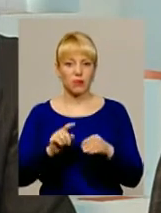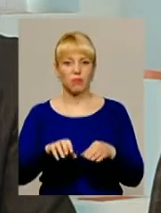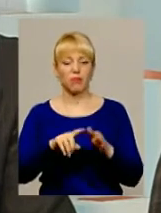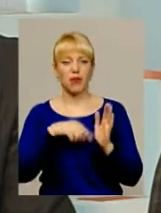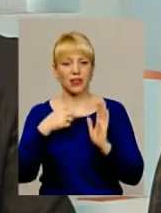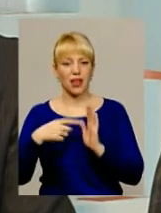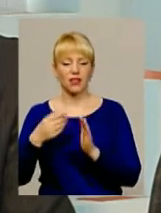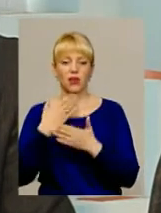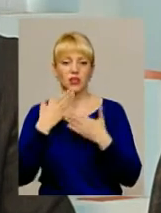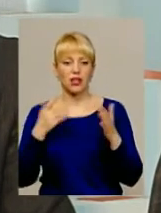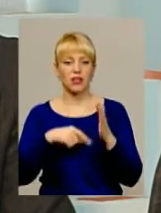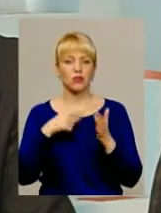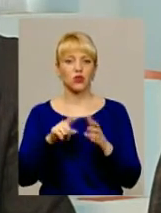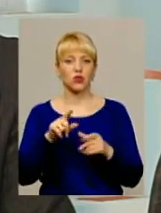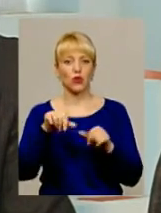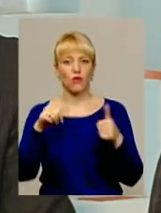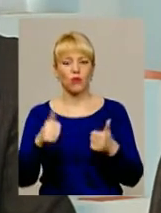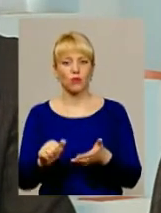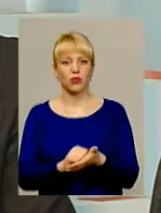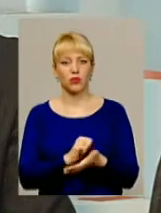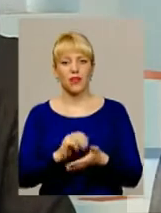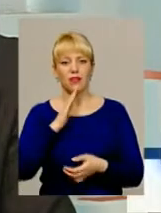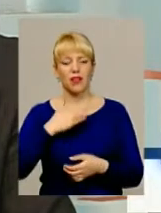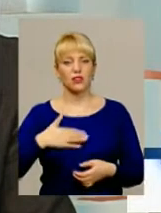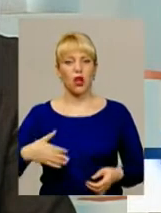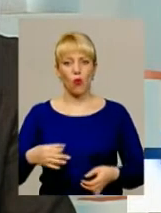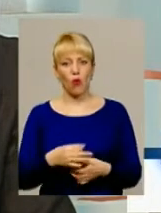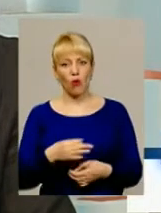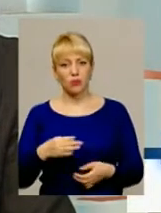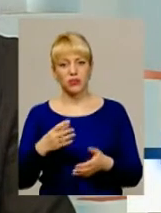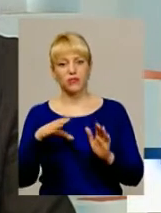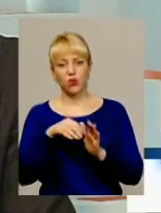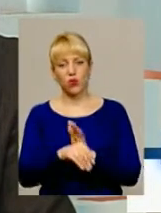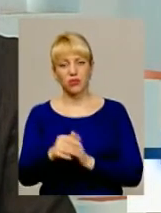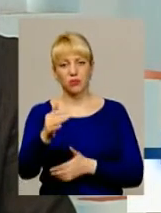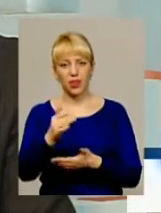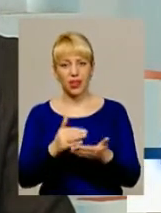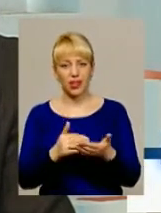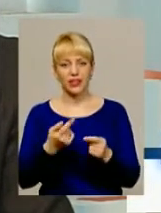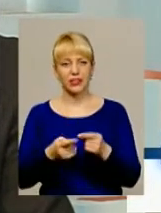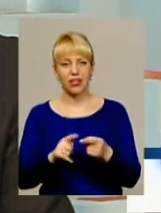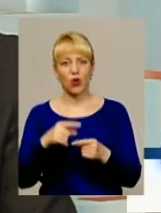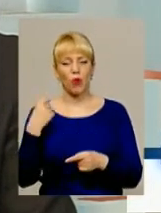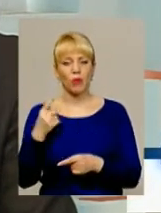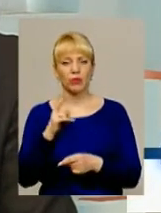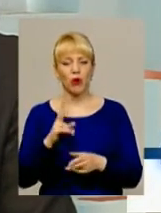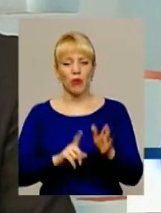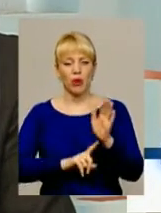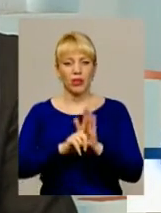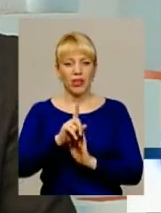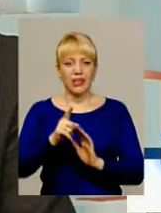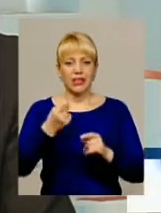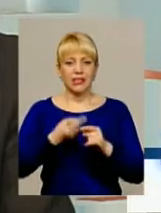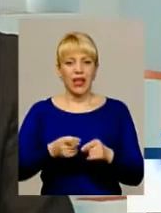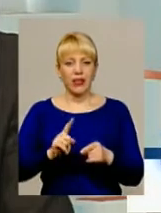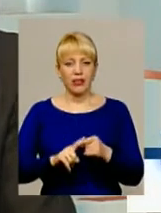останнє питання щодо оформлення документів. Наша область якраз входить в перелік тих областей, які розпочали цей